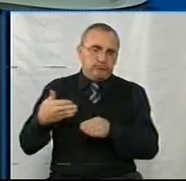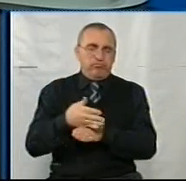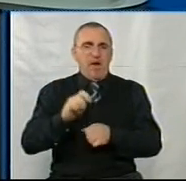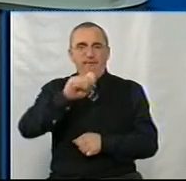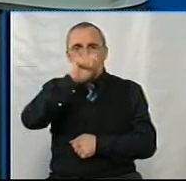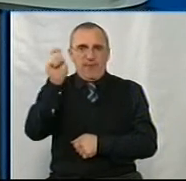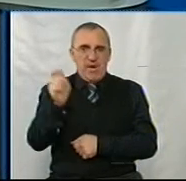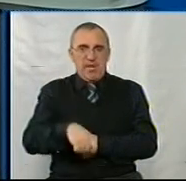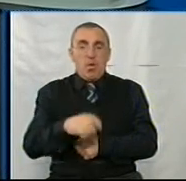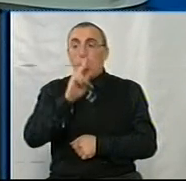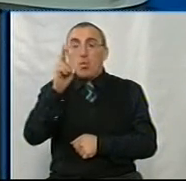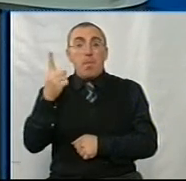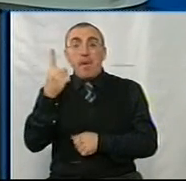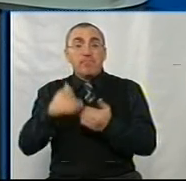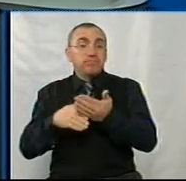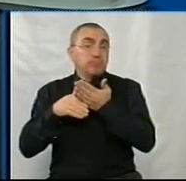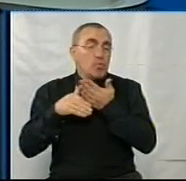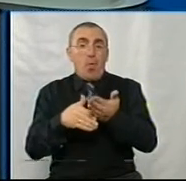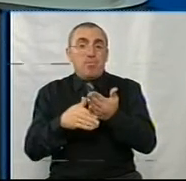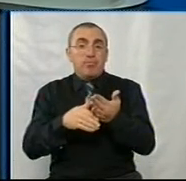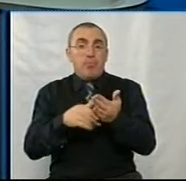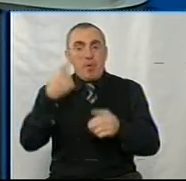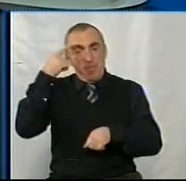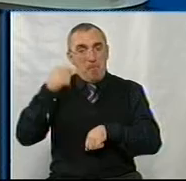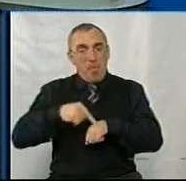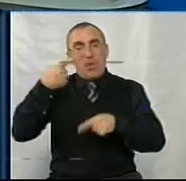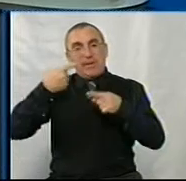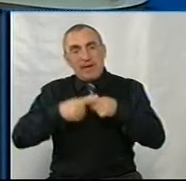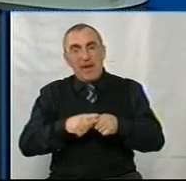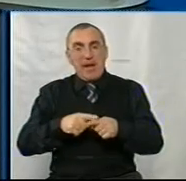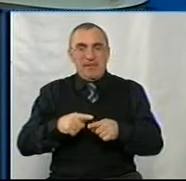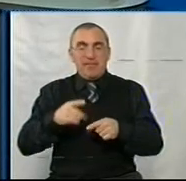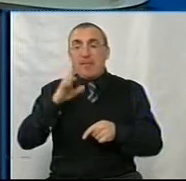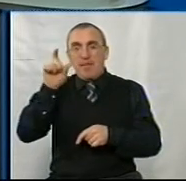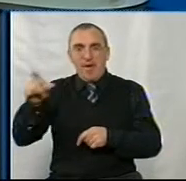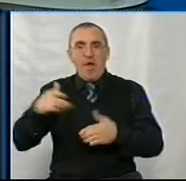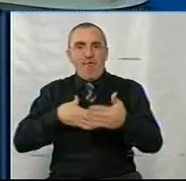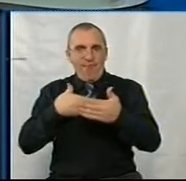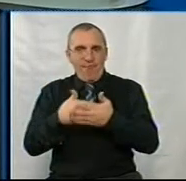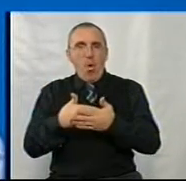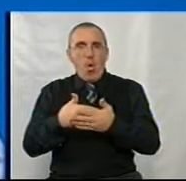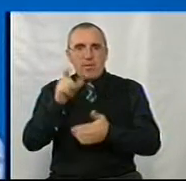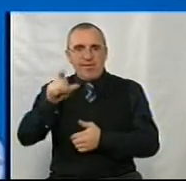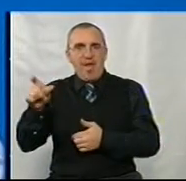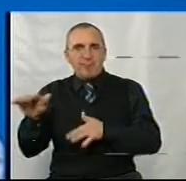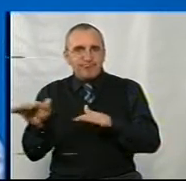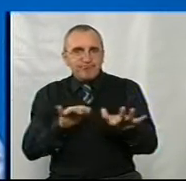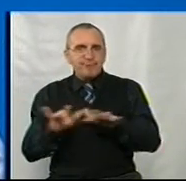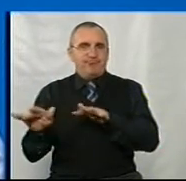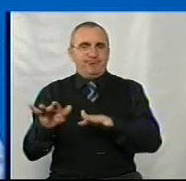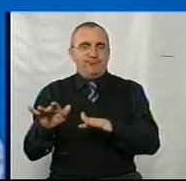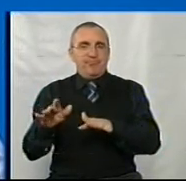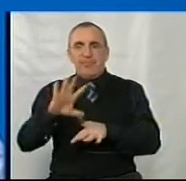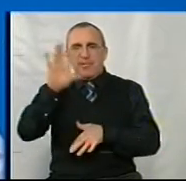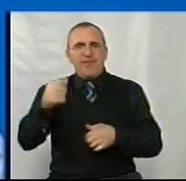перший, хто став на допомогу якраз морально, технічно, психологічно, це волонтери, це ви. Тож вам сьогодні якраз всі